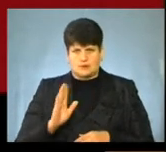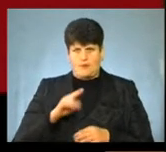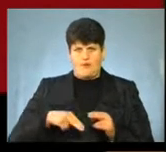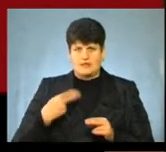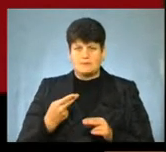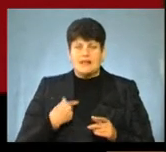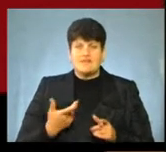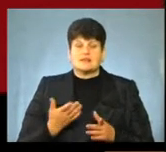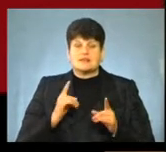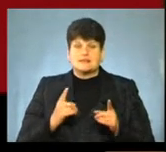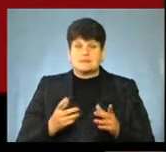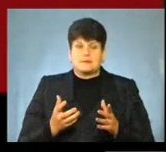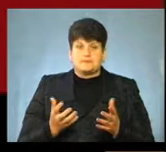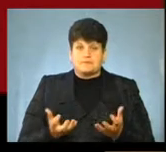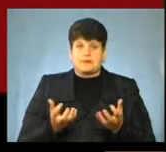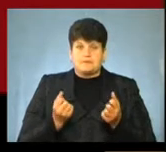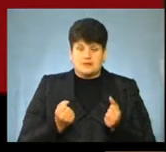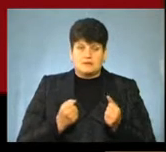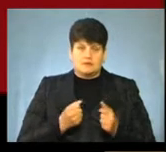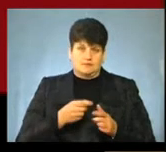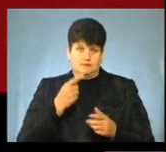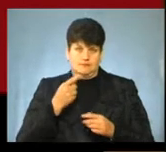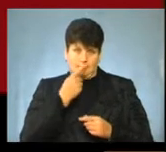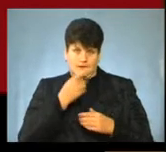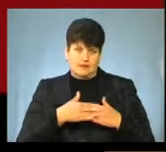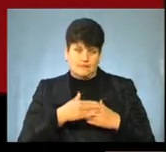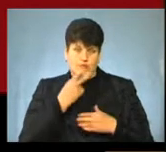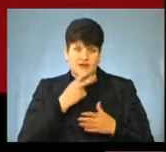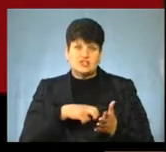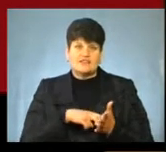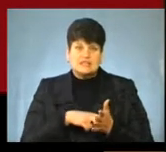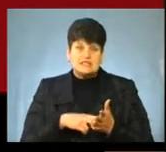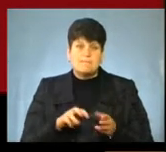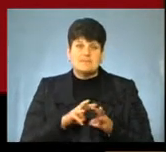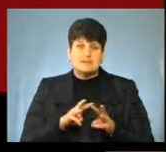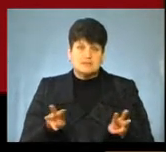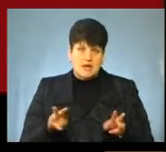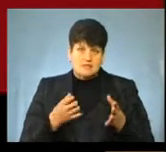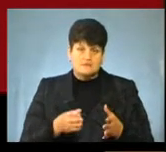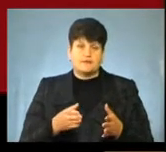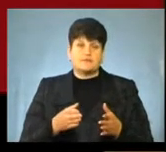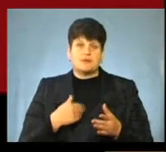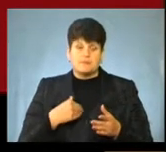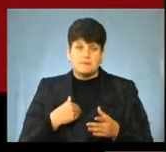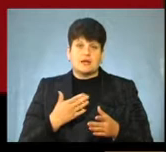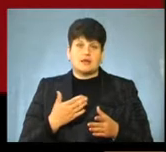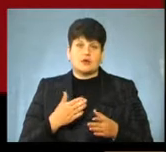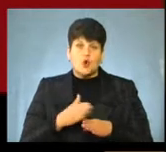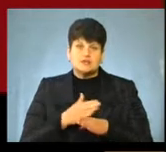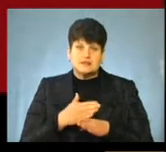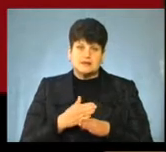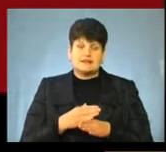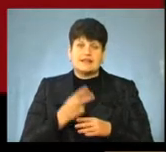навіть зараз підстрахувалися інфраструктурно, тільки що бачу лист з міністерства, Мінрегіону. Ми інфраструктурну субвенцію